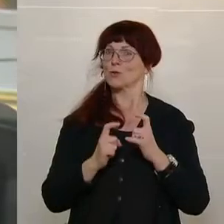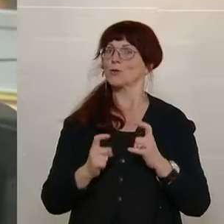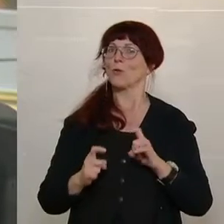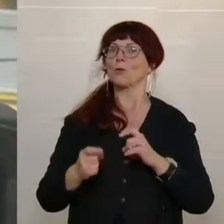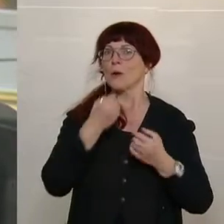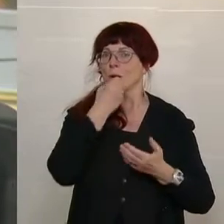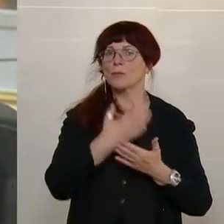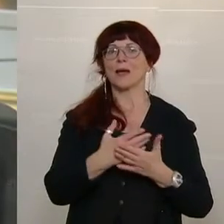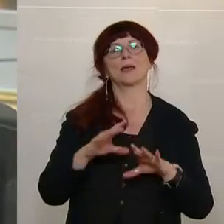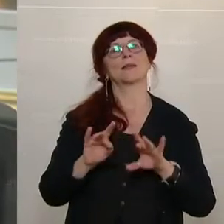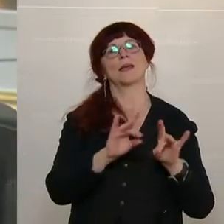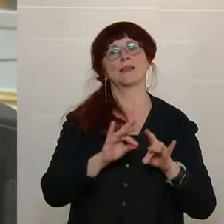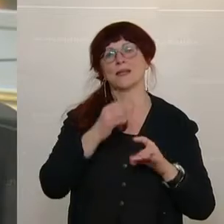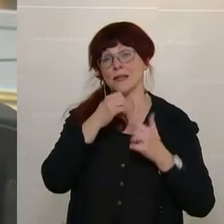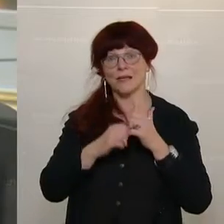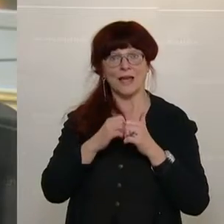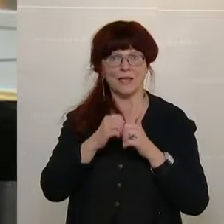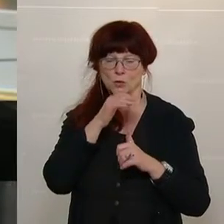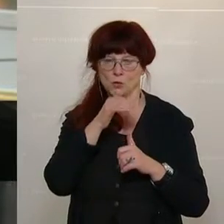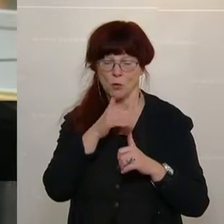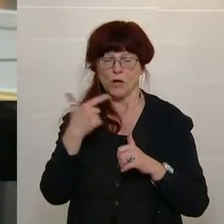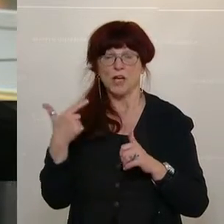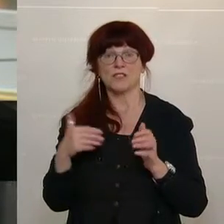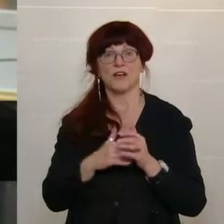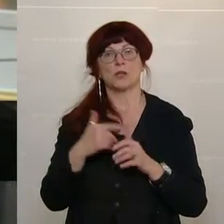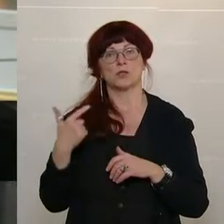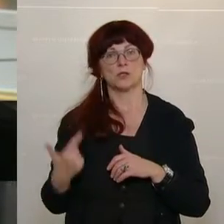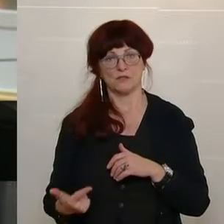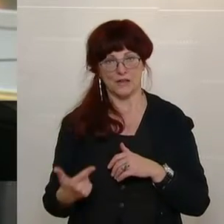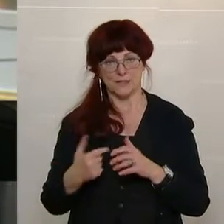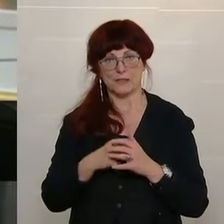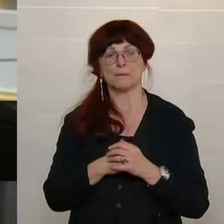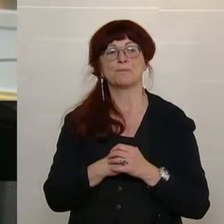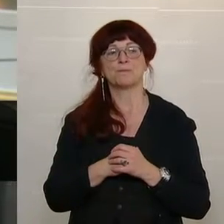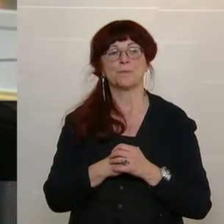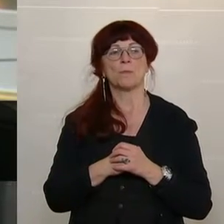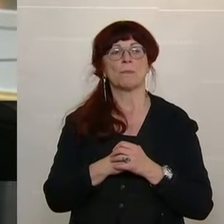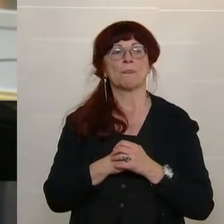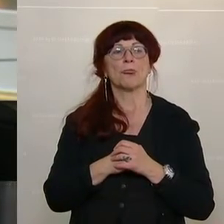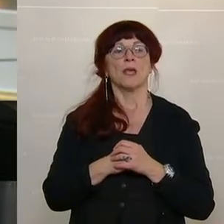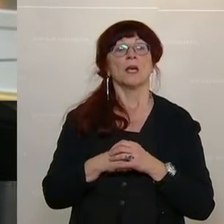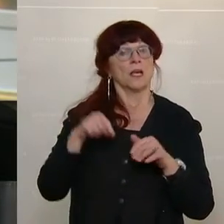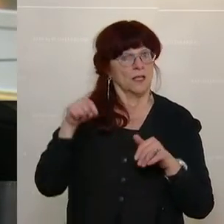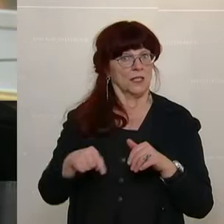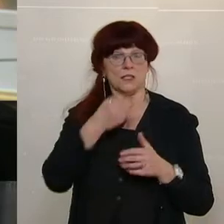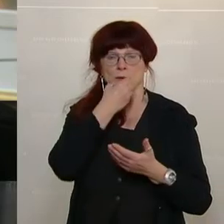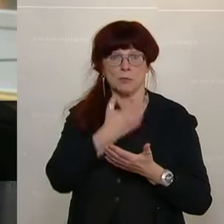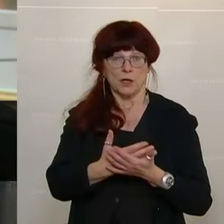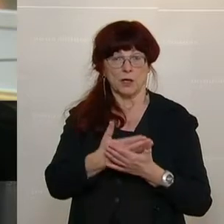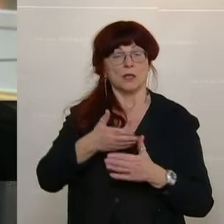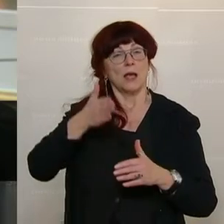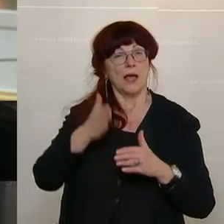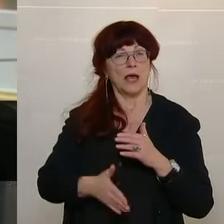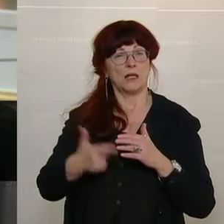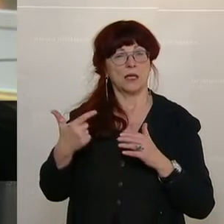Tätigkeit des Rechnungshofes über das Jahr 2020. Wir haben diesen Bericht Ende